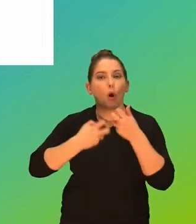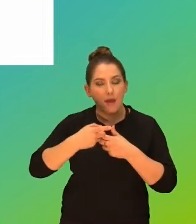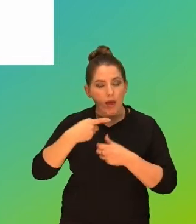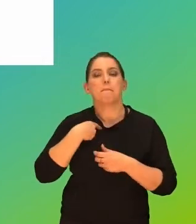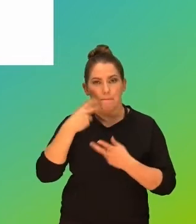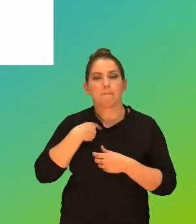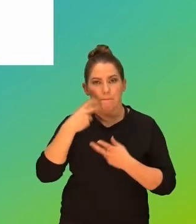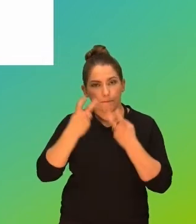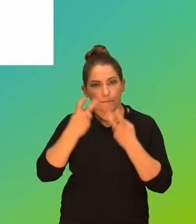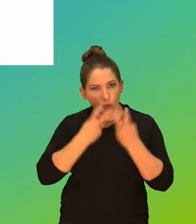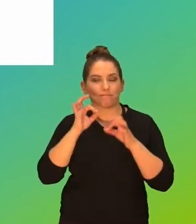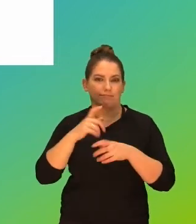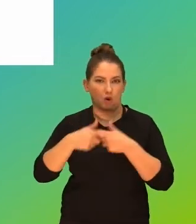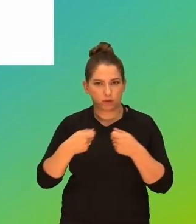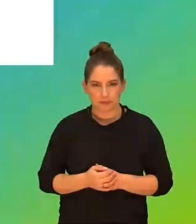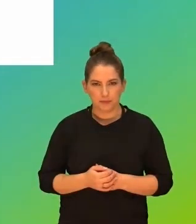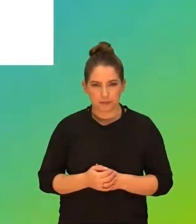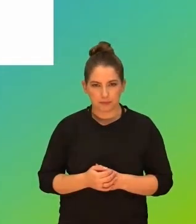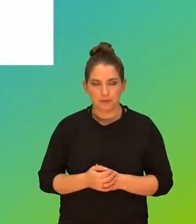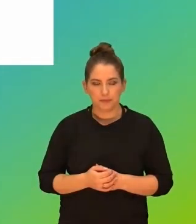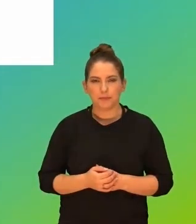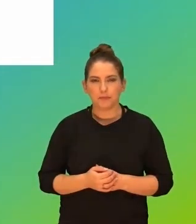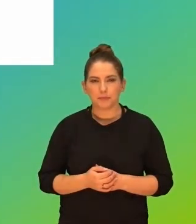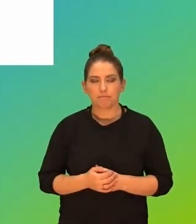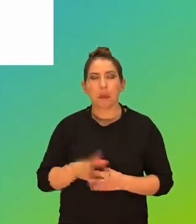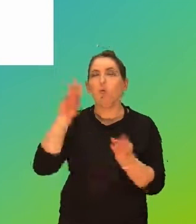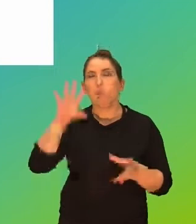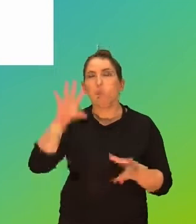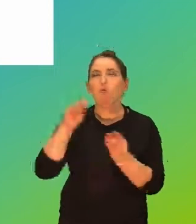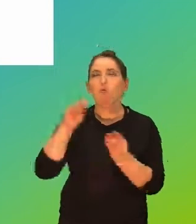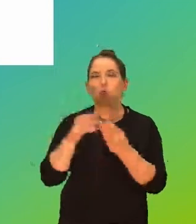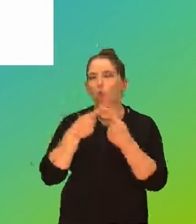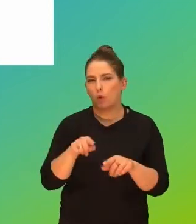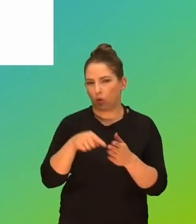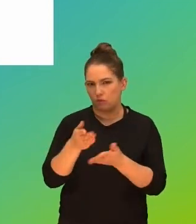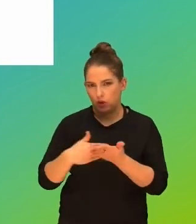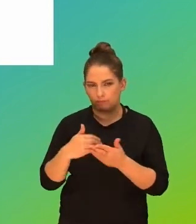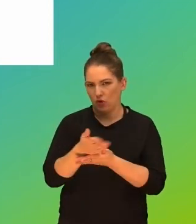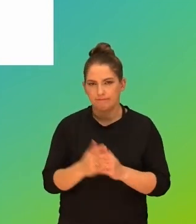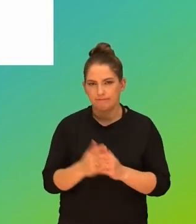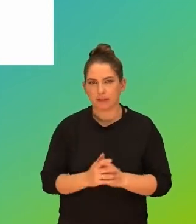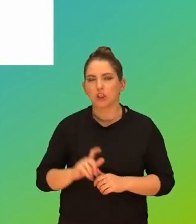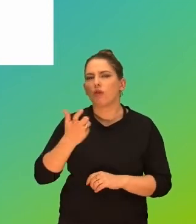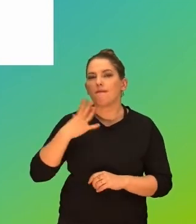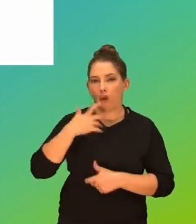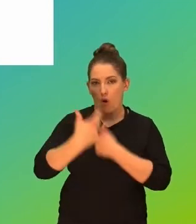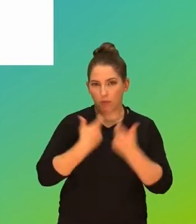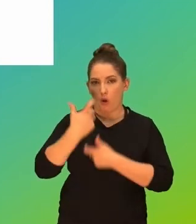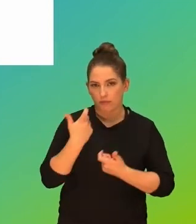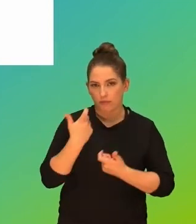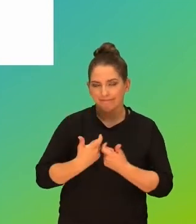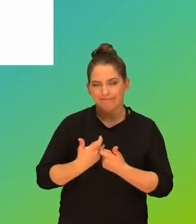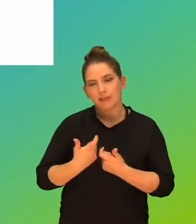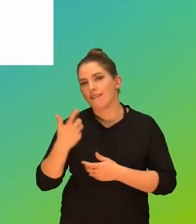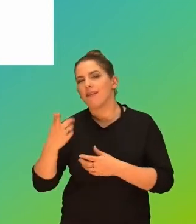będziemy szukać dobrego rozwiązania. Więc podsumowując krótko tę część, co warto robić, czego